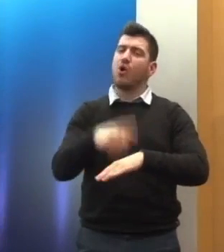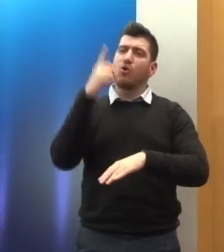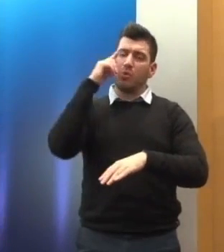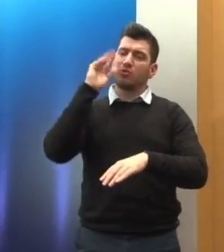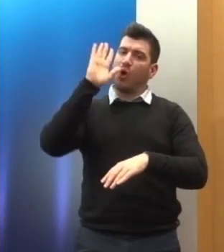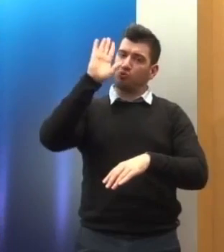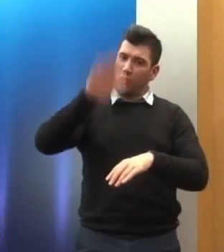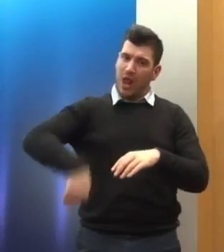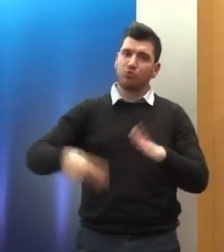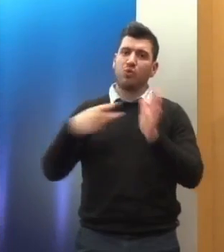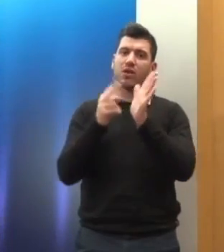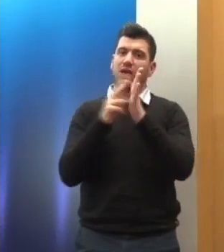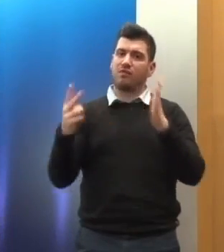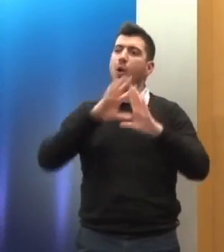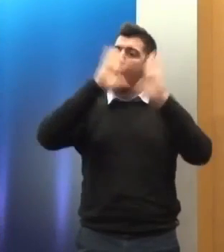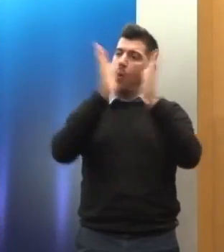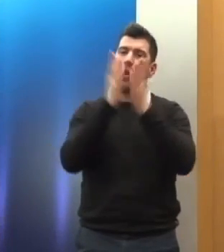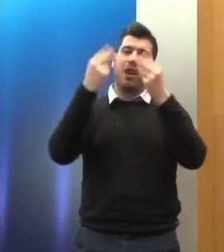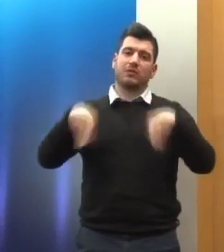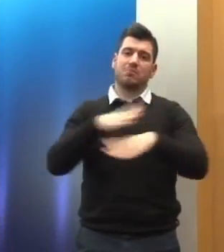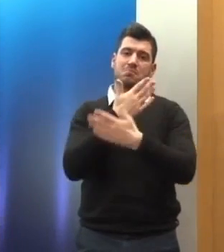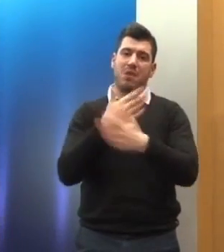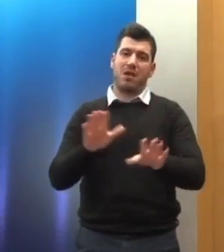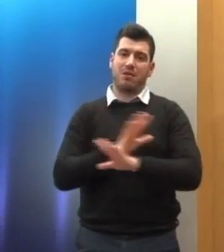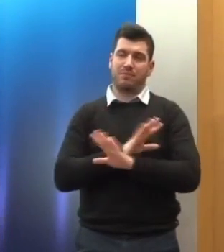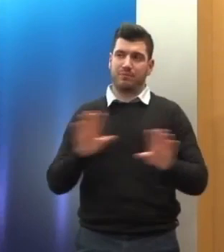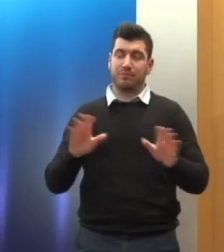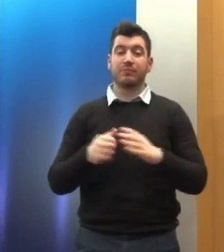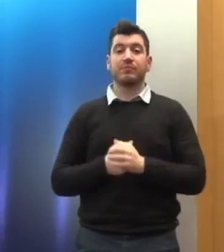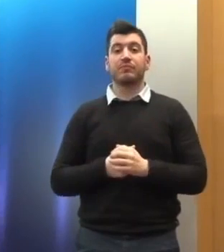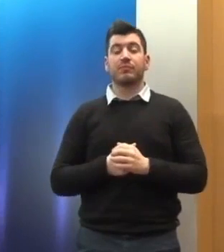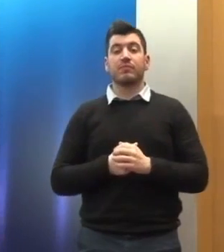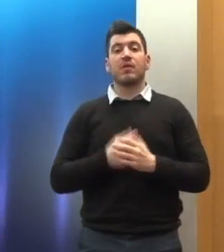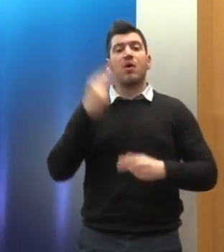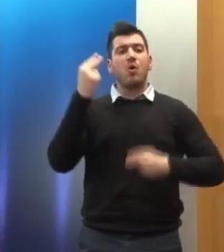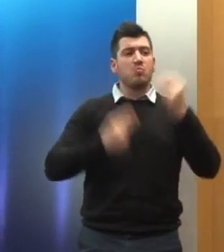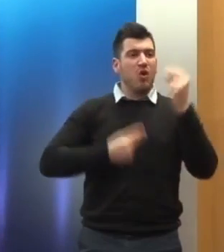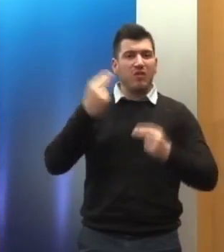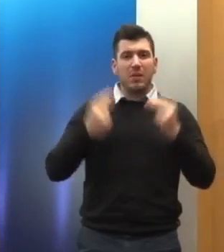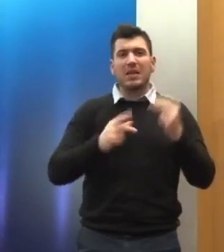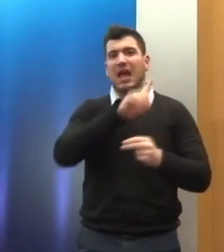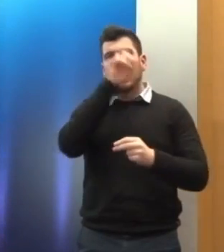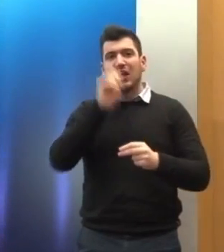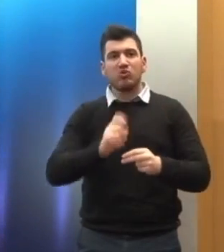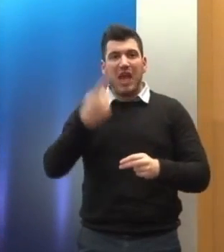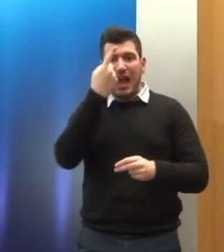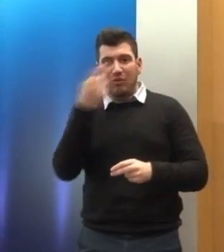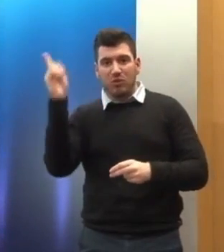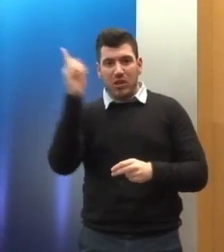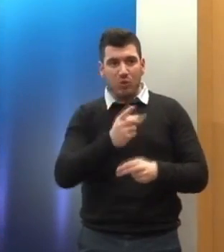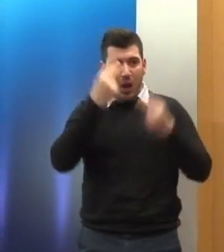Ως προς την εκτέλεση των αποφάσεων των δικητικών δικαστηρίων τα προβλήματα μπορεί να μην έχουν λυθεί πλήρως. Ωστόσο